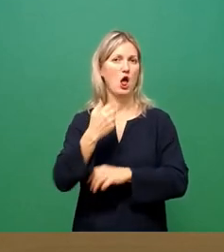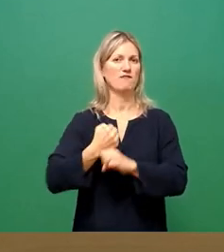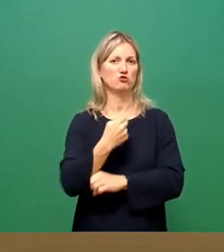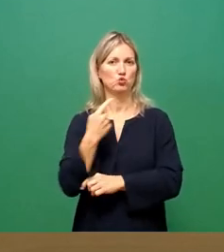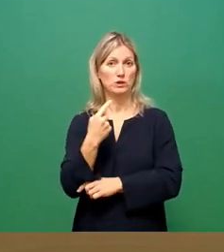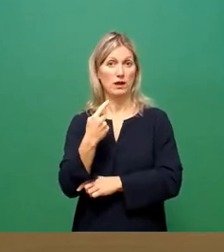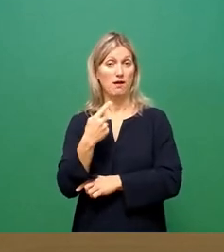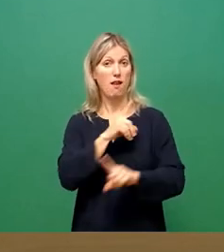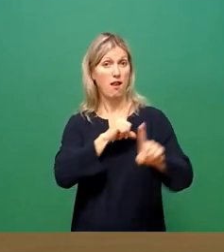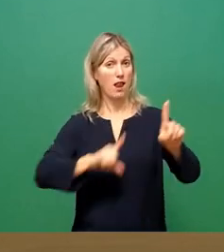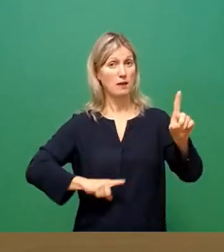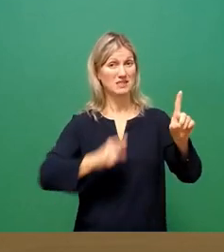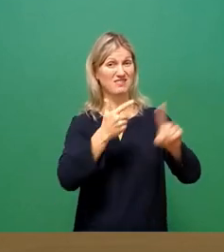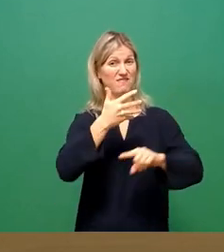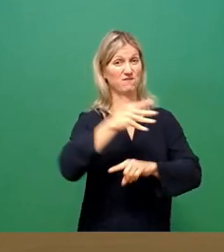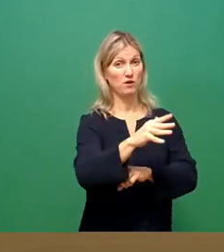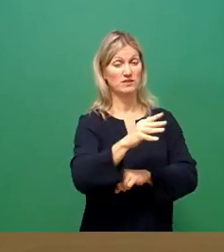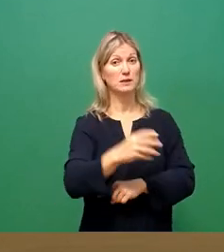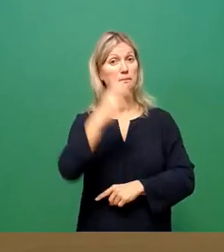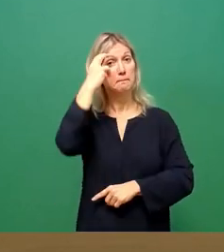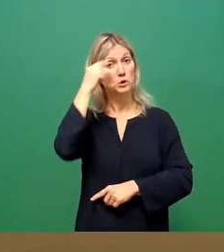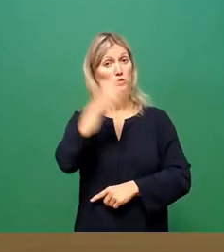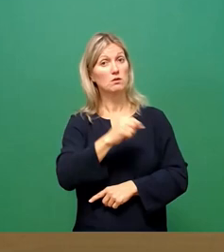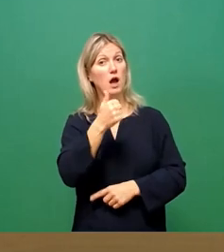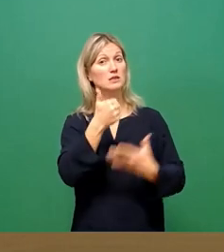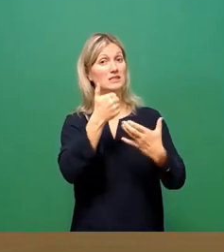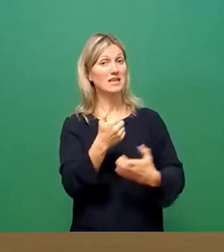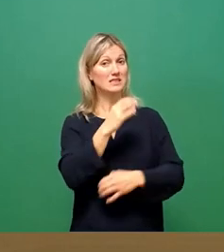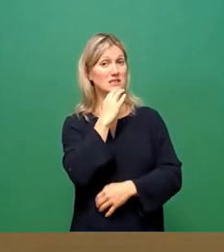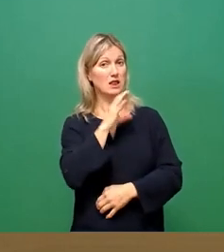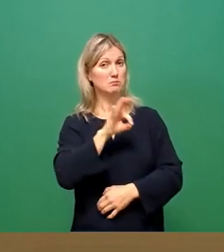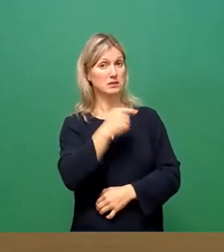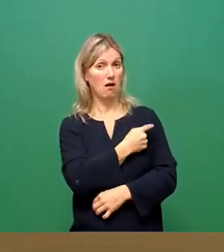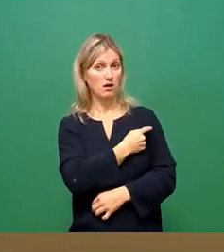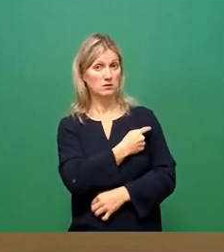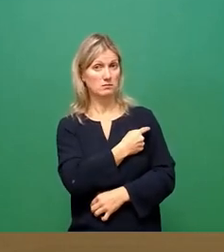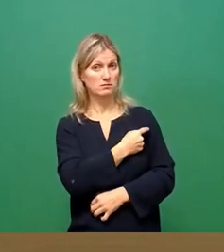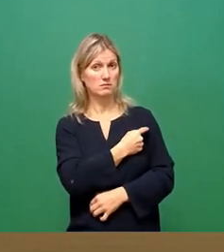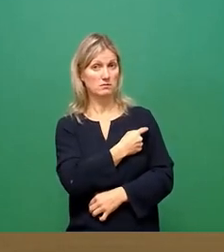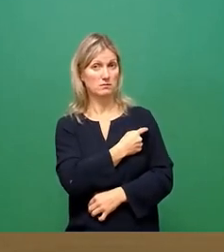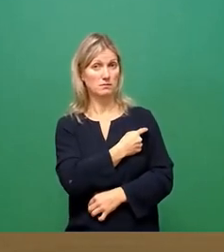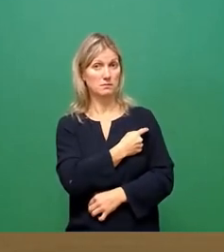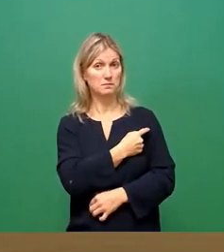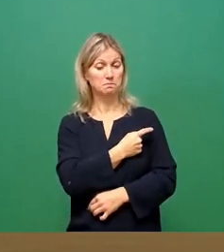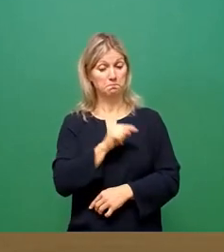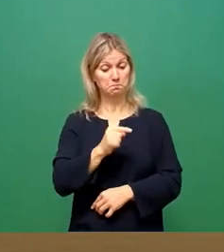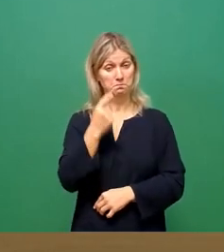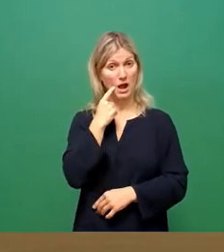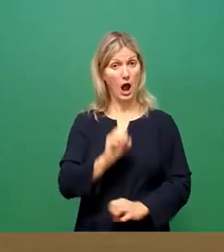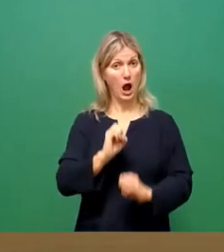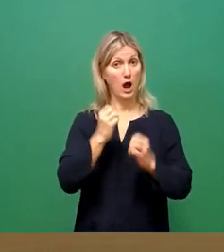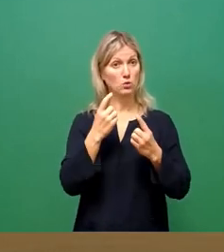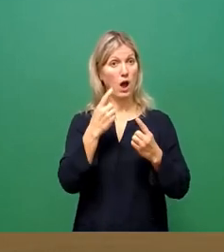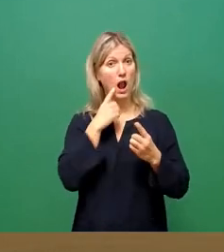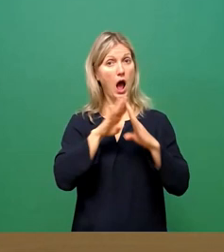52 Cent und in München sogar 61 Cent anfallen. Und ich will gerade mit Blick auf die aktuelle Haushaltsdebatte eines